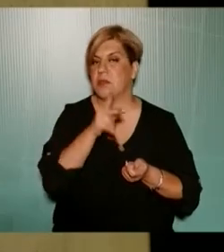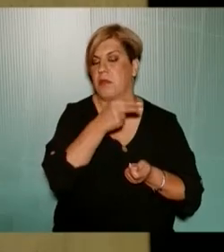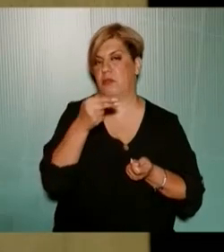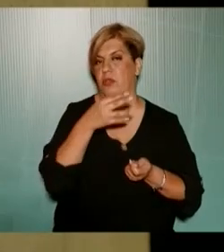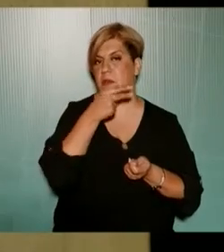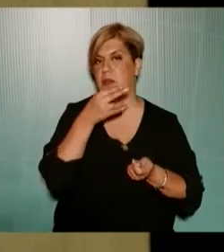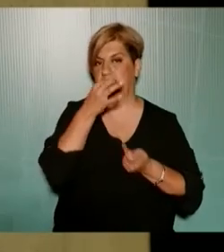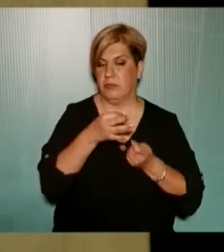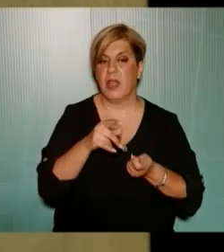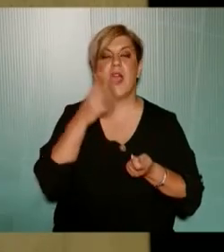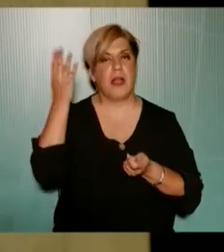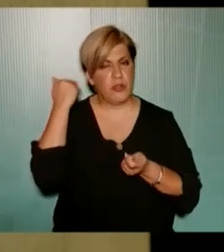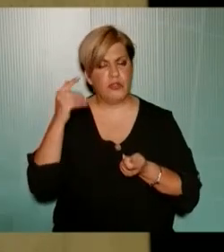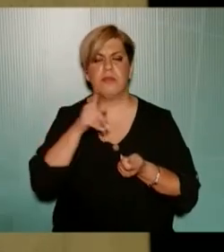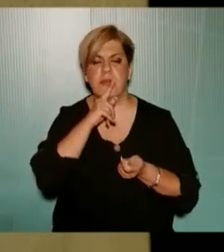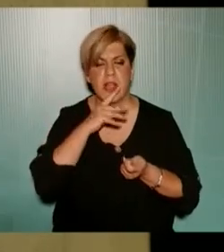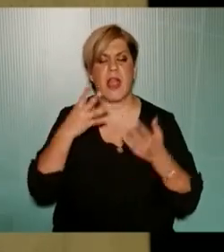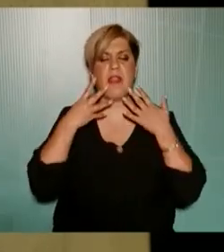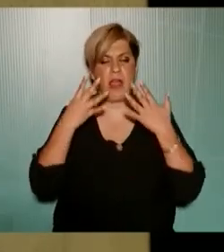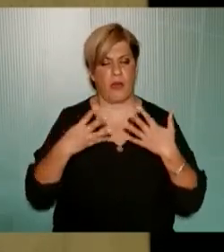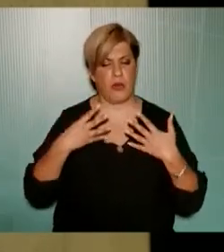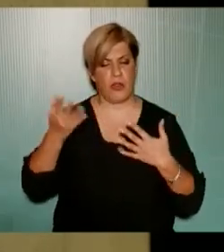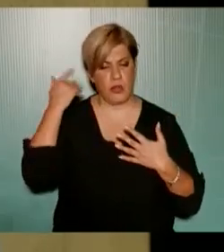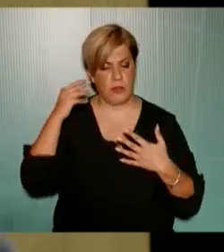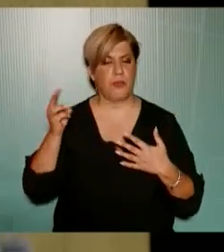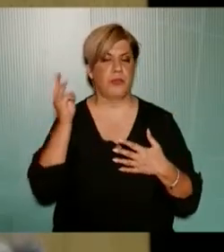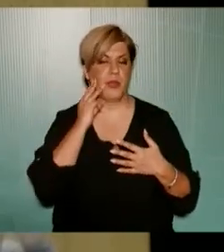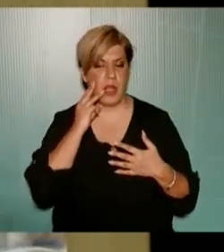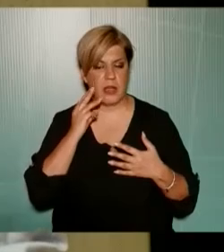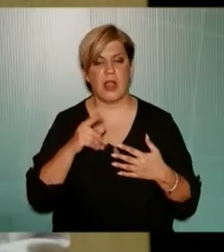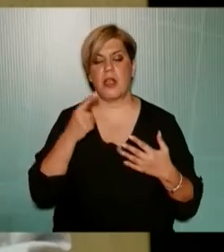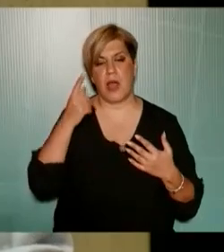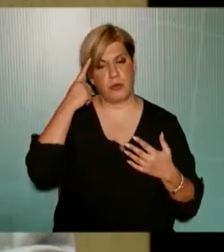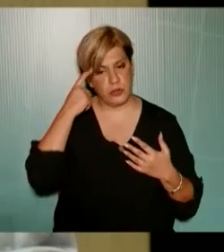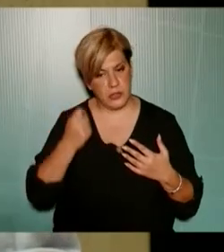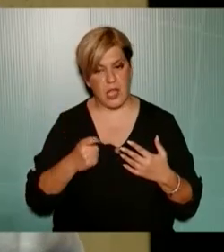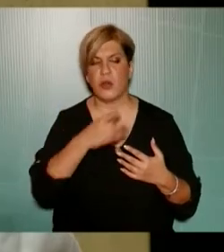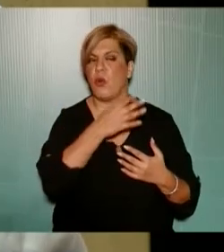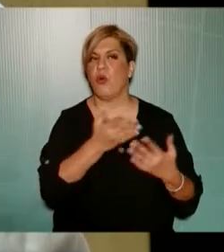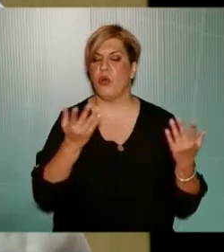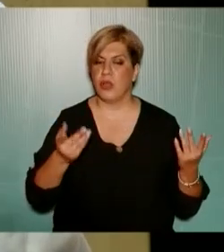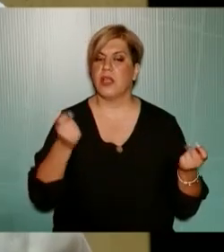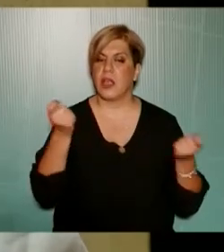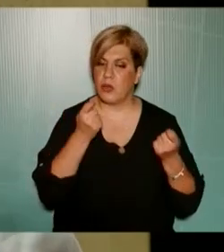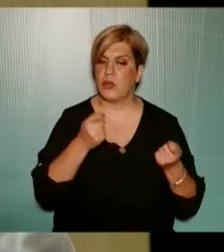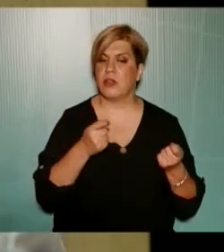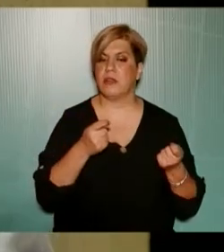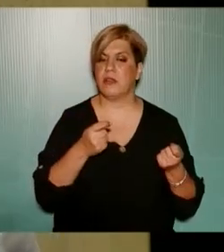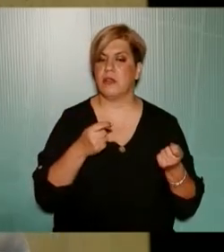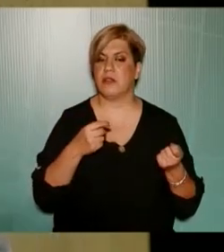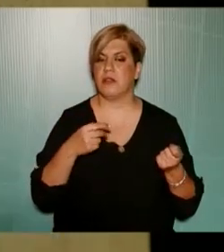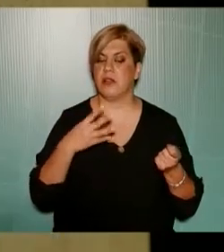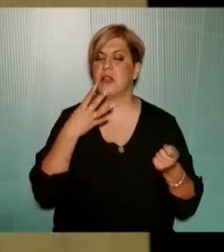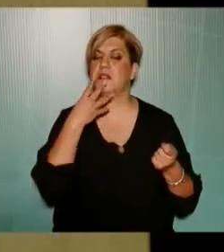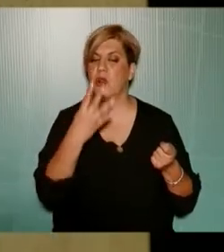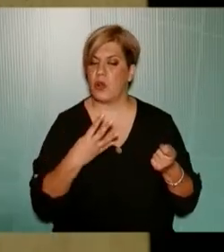θέμα έτσι γινόταν τουλάχιστον τα εννιά χρόνια της δίκησης Μπουτάρη και από ό,τι καταλαβαίνω την κυρία Χρυσίδου έτσι γινόταν και τα